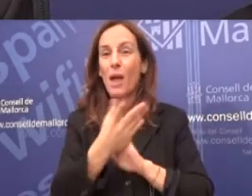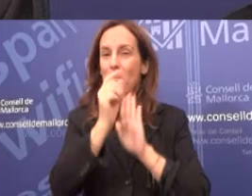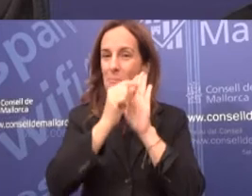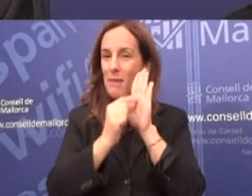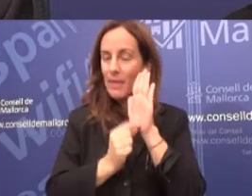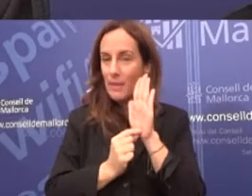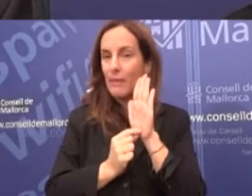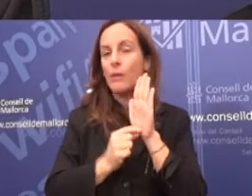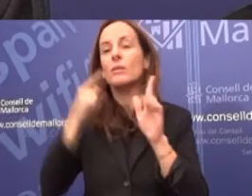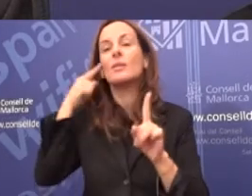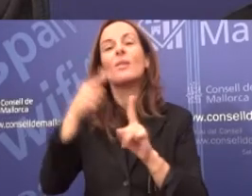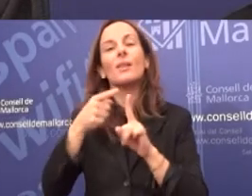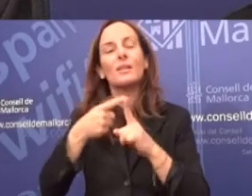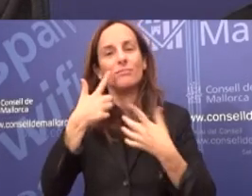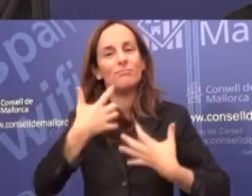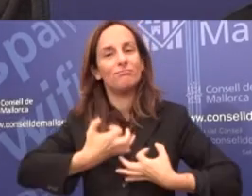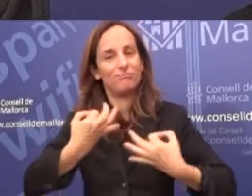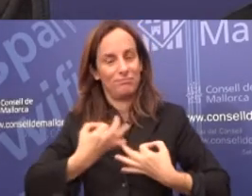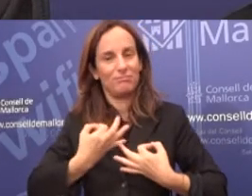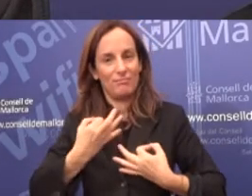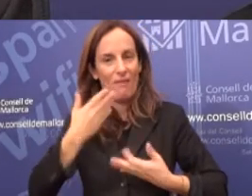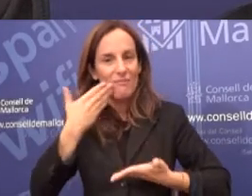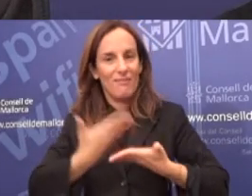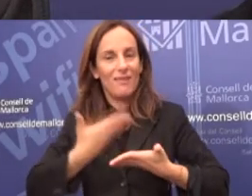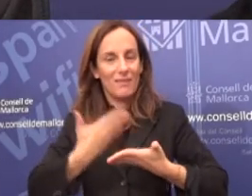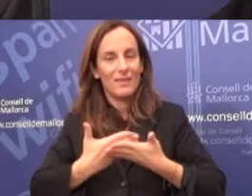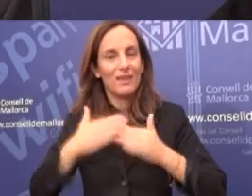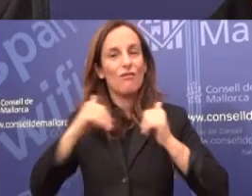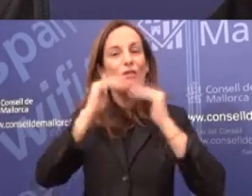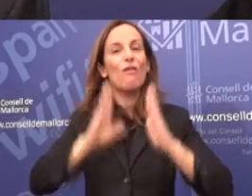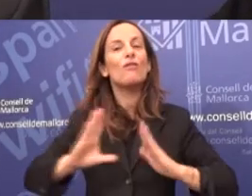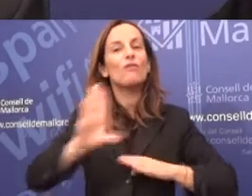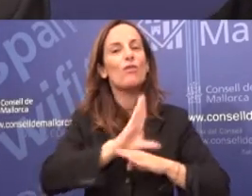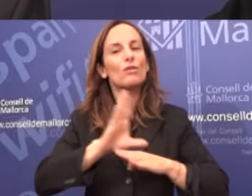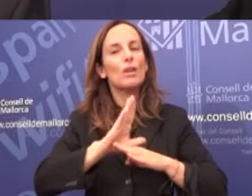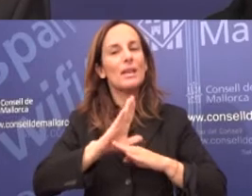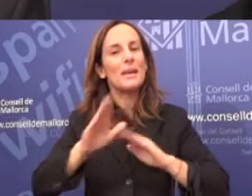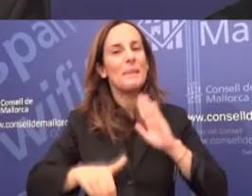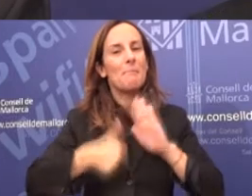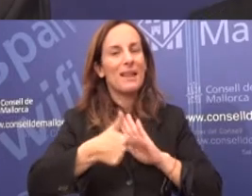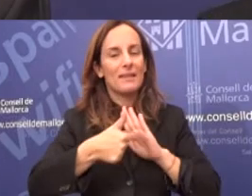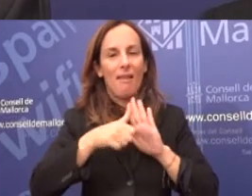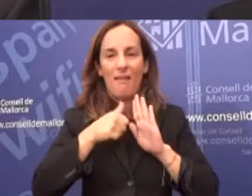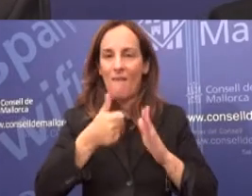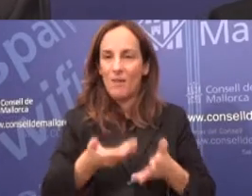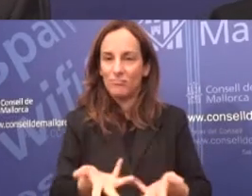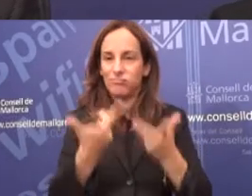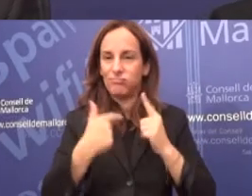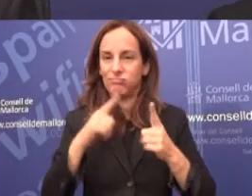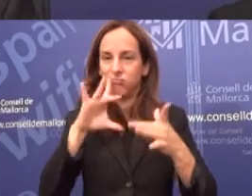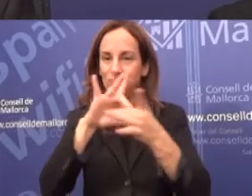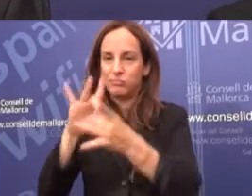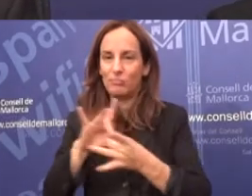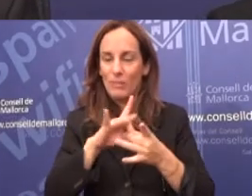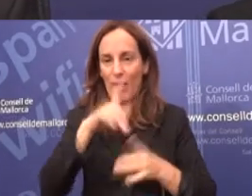mesures que el que volem és que apropin de manera real i efectiva la institució a tots els ciutadans de Mallorca.